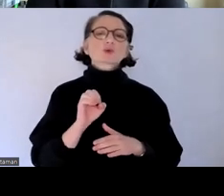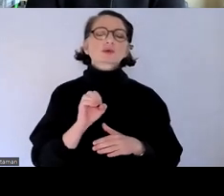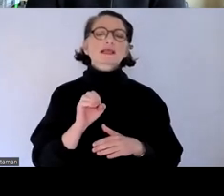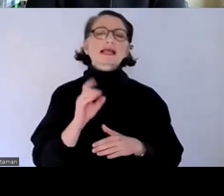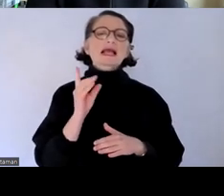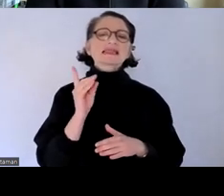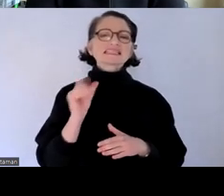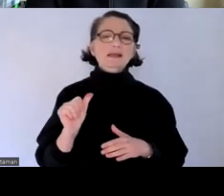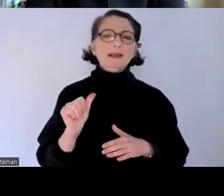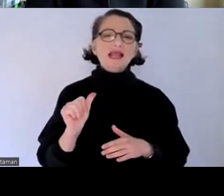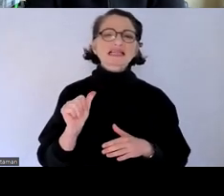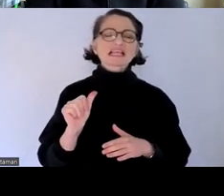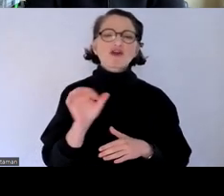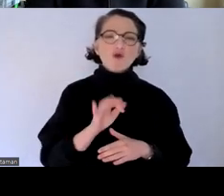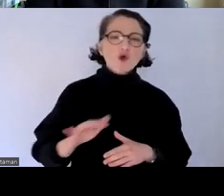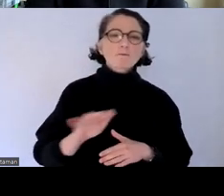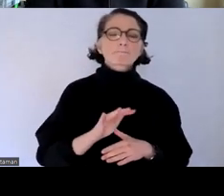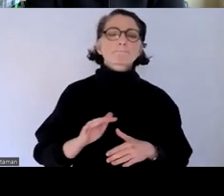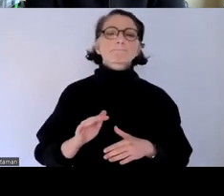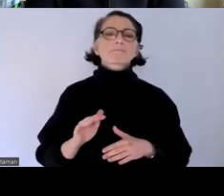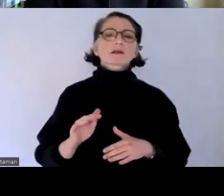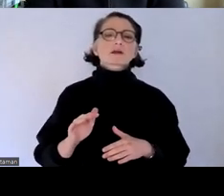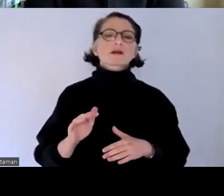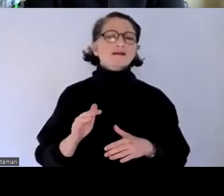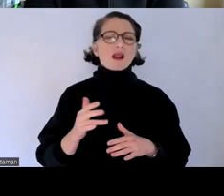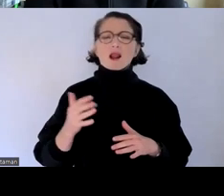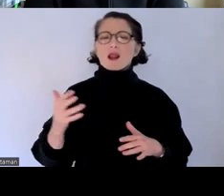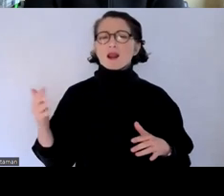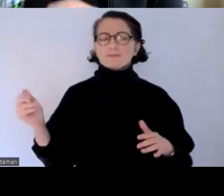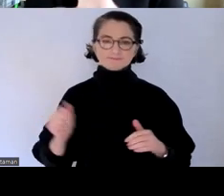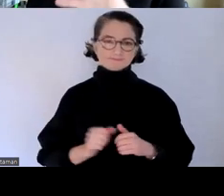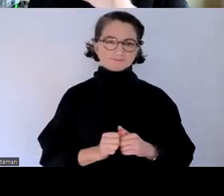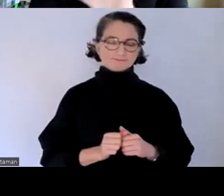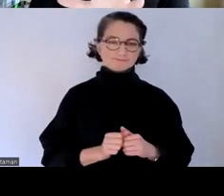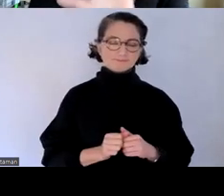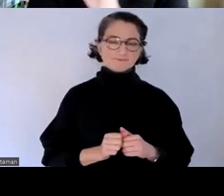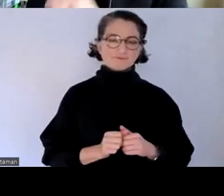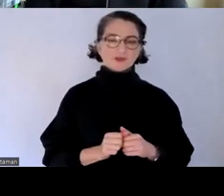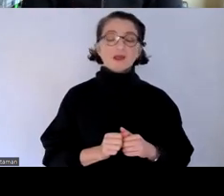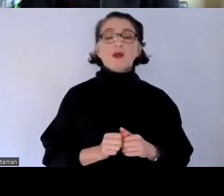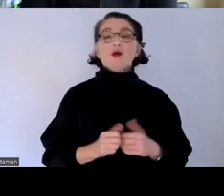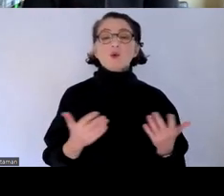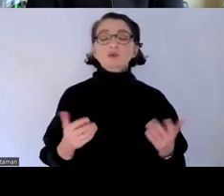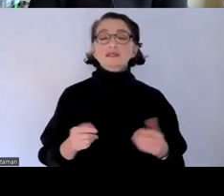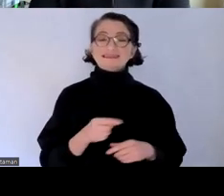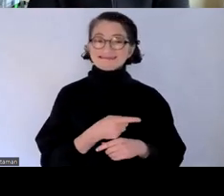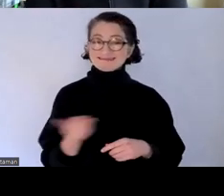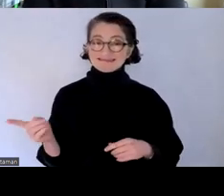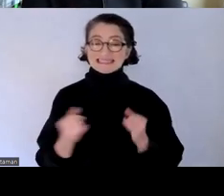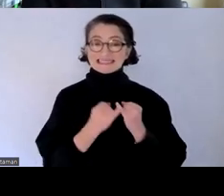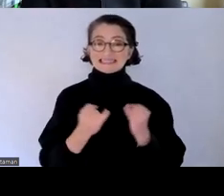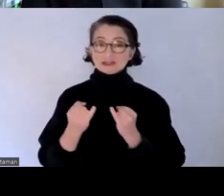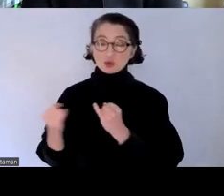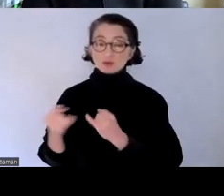natürlich und dergleichen die sind sozusagen die institutionen die das